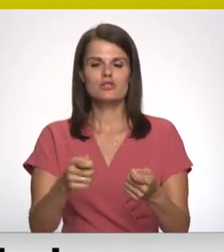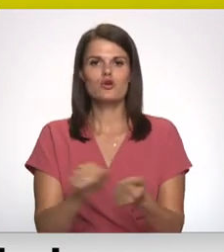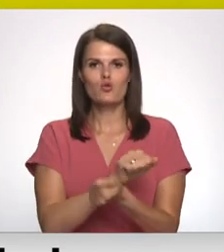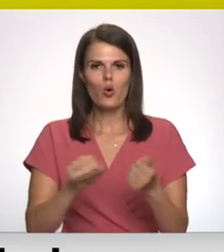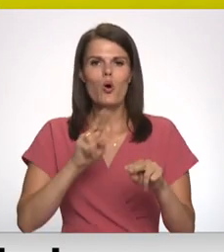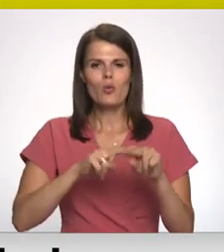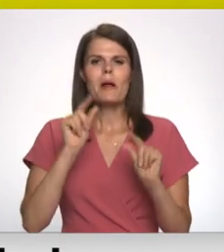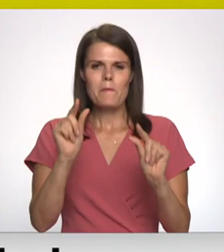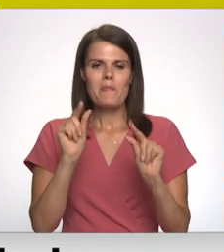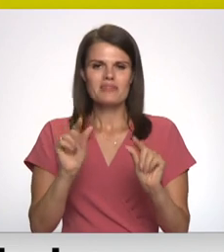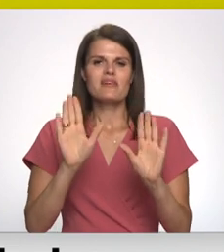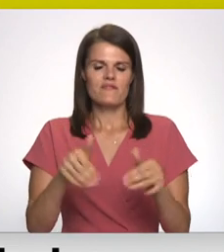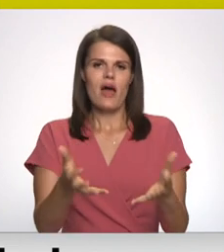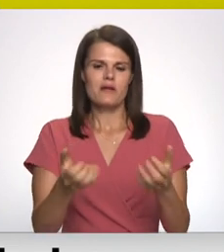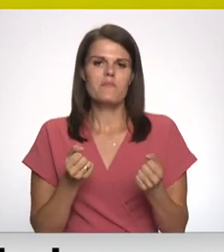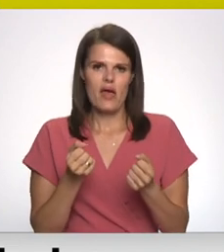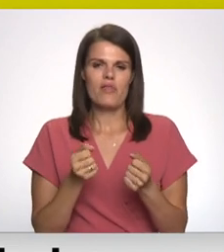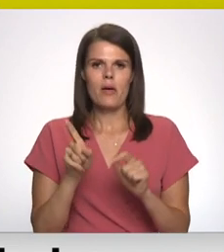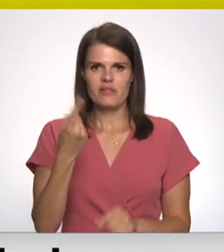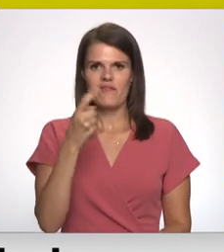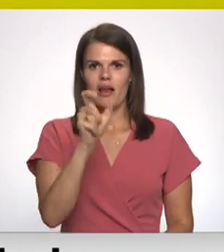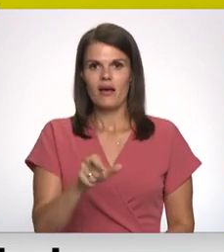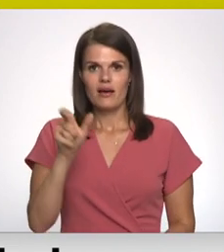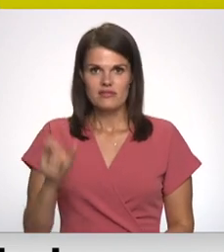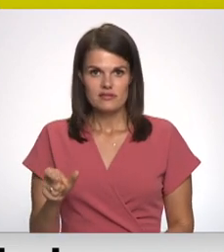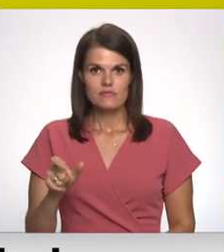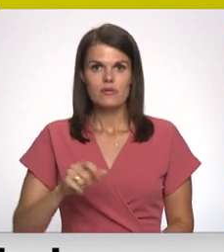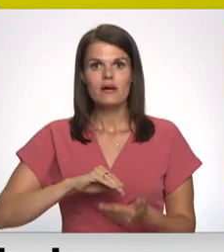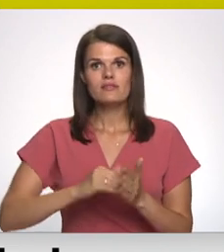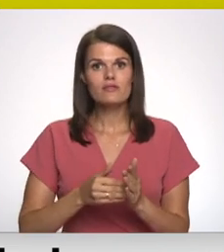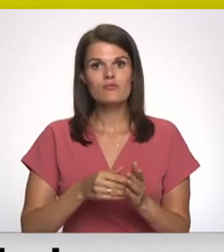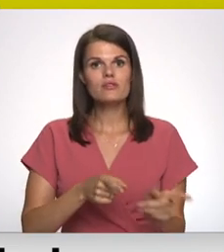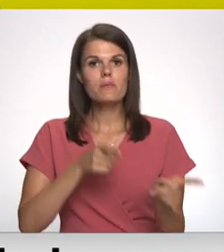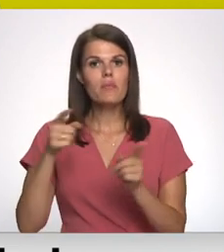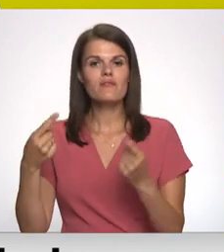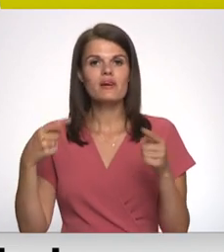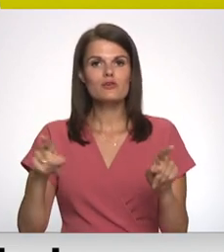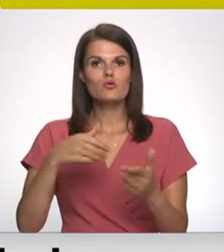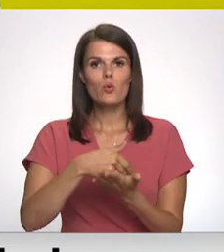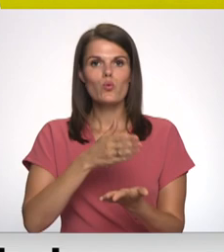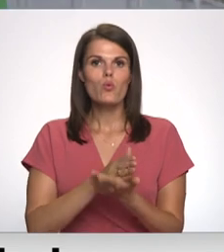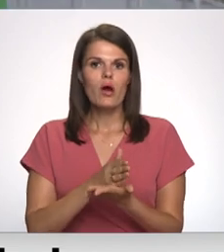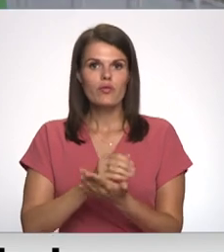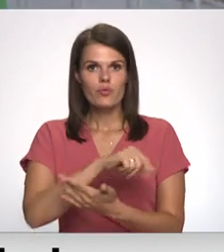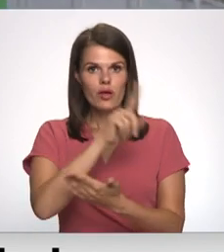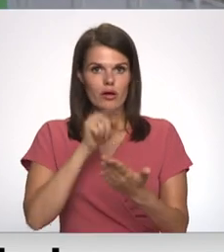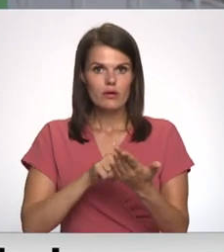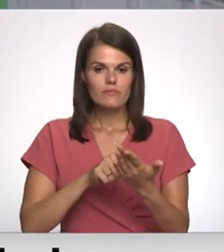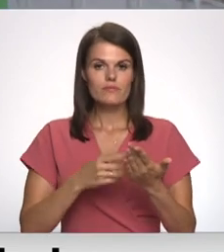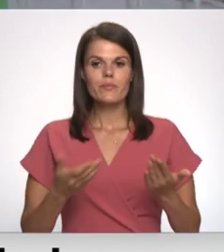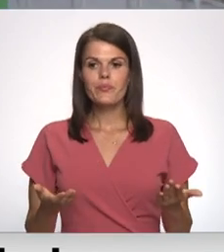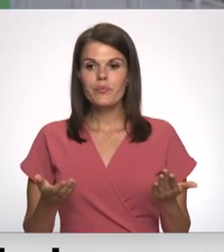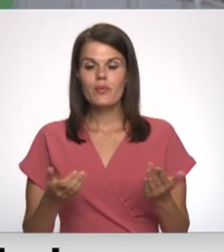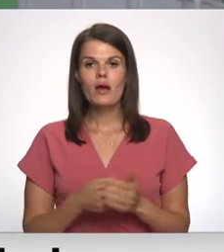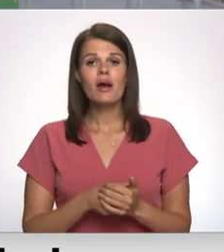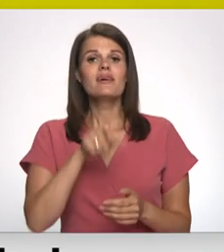mazliet ir spējīgs arī pieņemt vēl. Ko šādā situācijā uz kādu citu nodaļu cilvēkus? Aicināt, pārvirzīt, doties citur?